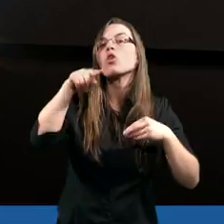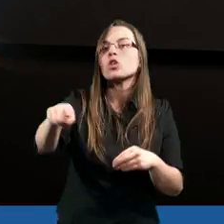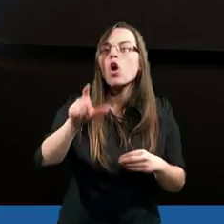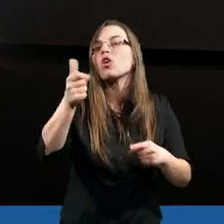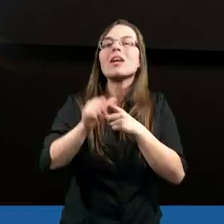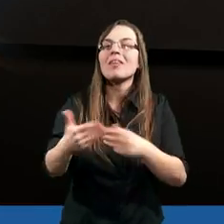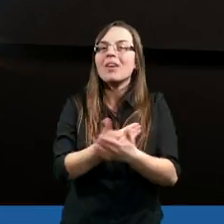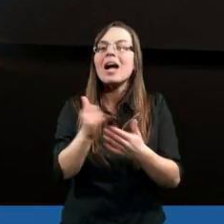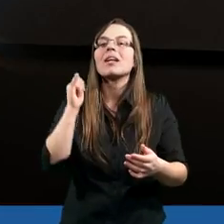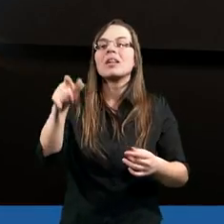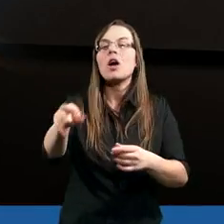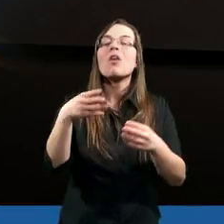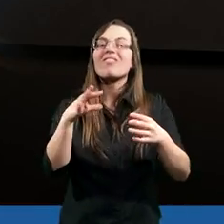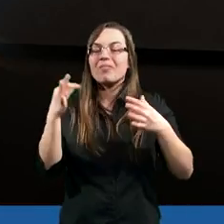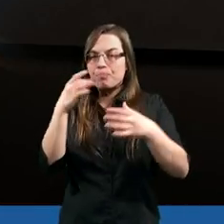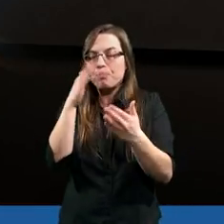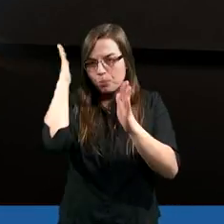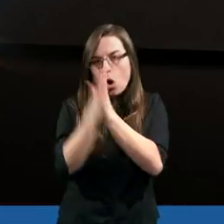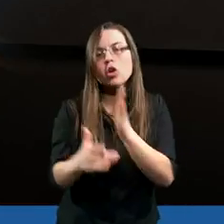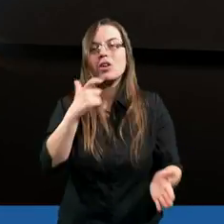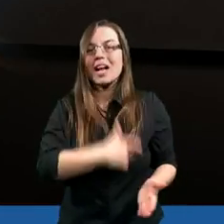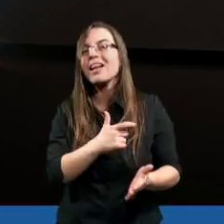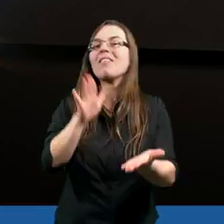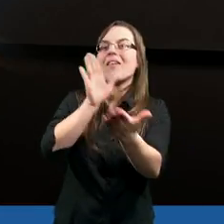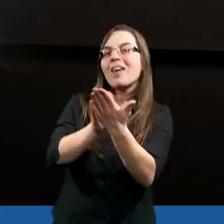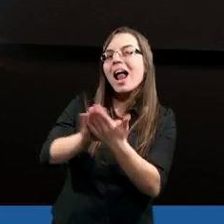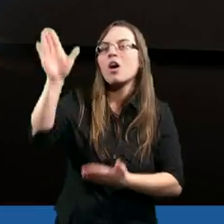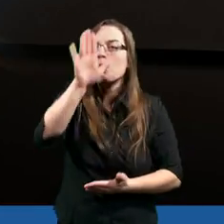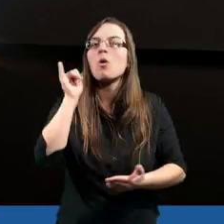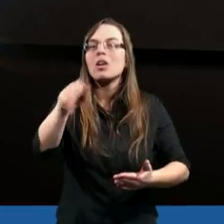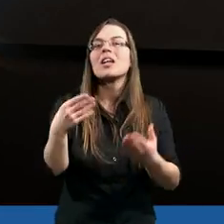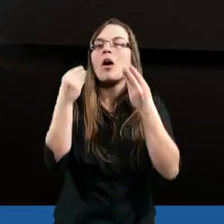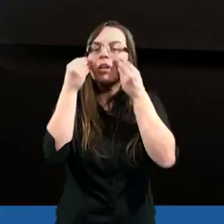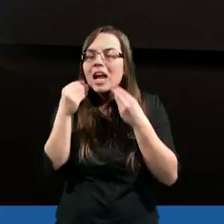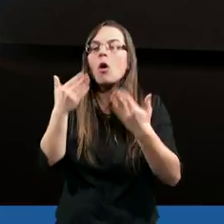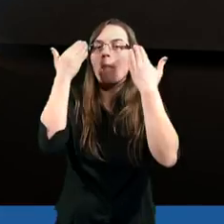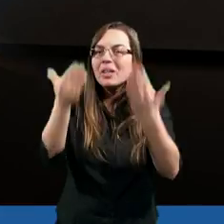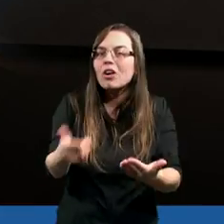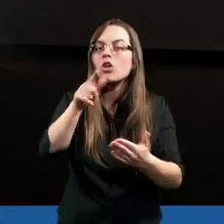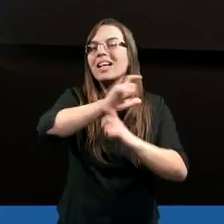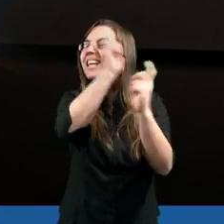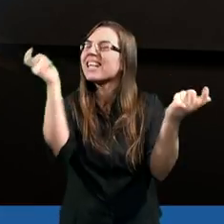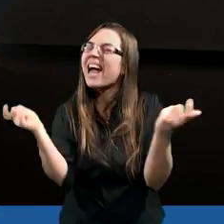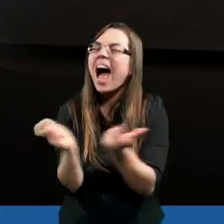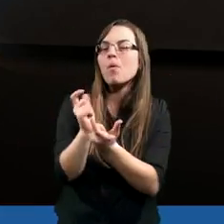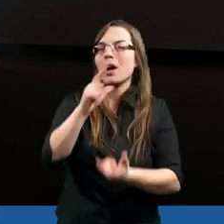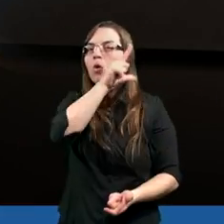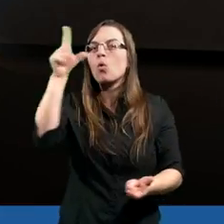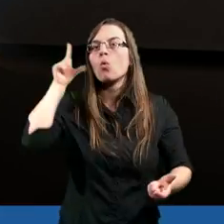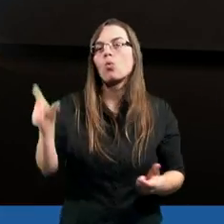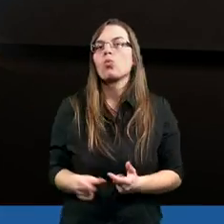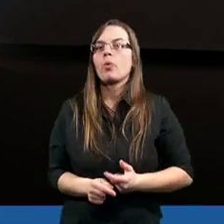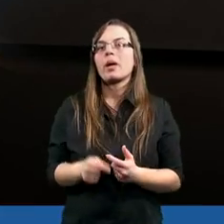z weselem i w prostocie serca. Chwaląc Boga i ciesząc się przychylnością całego ludu,